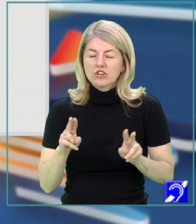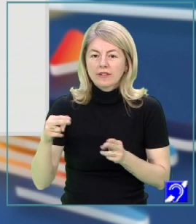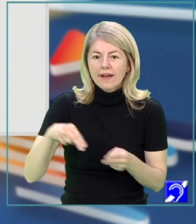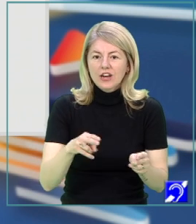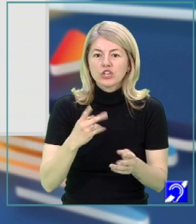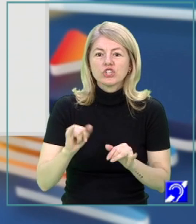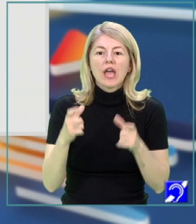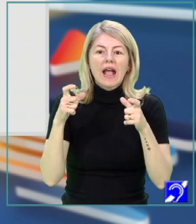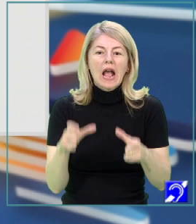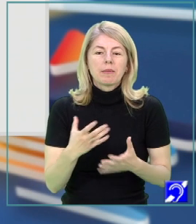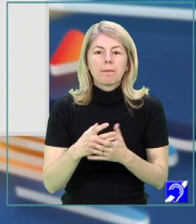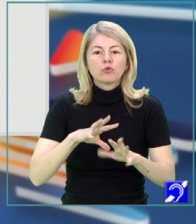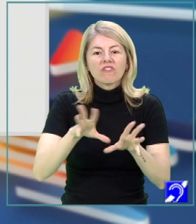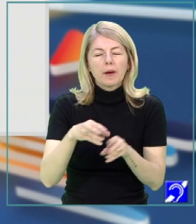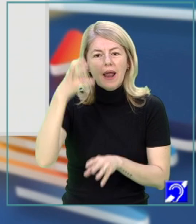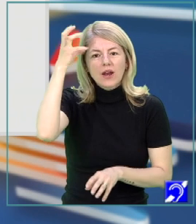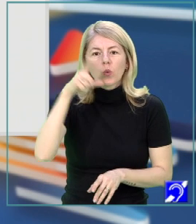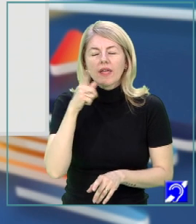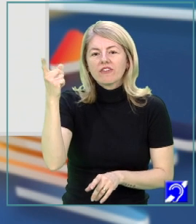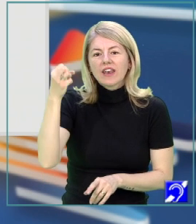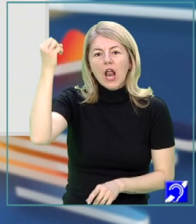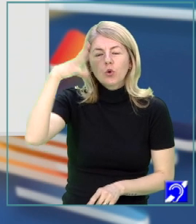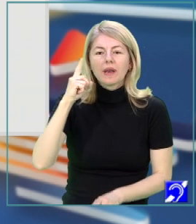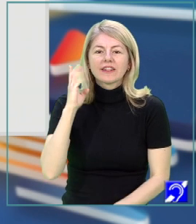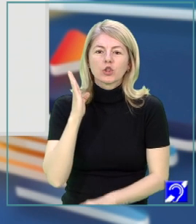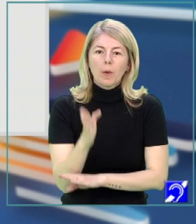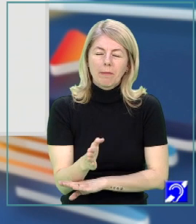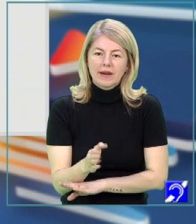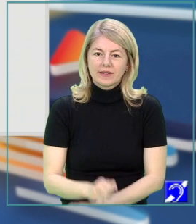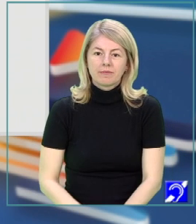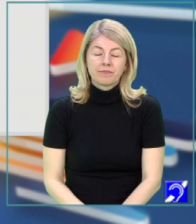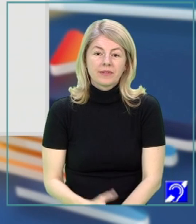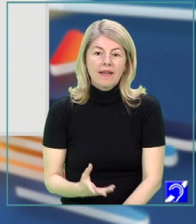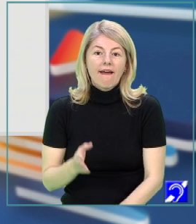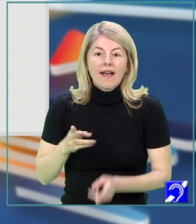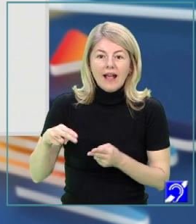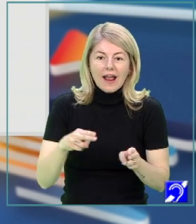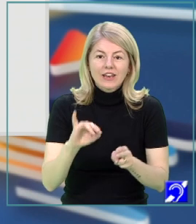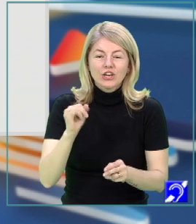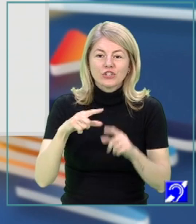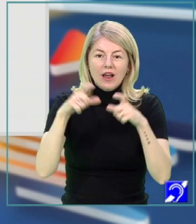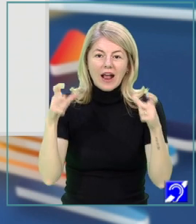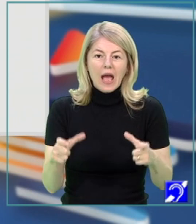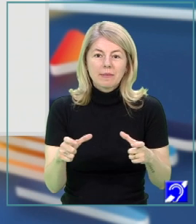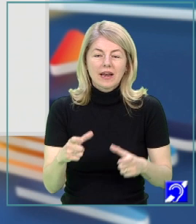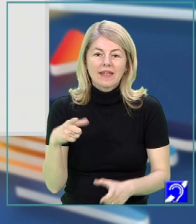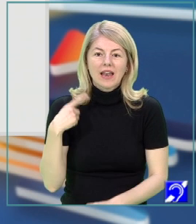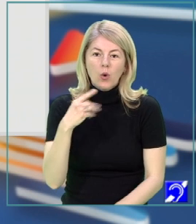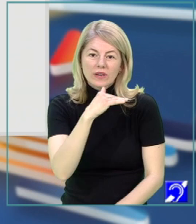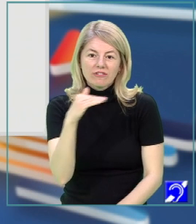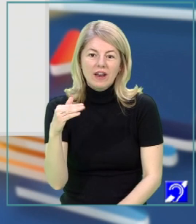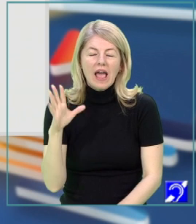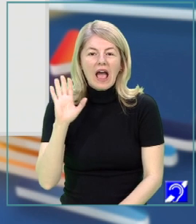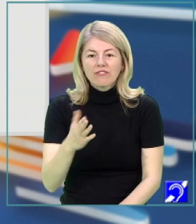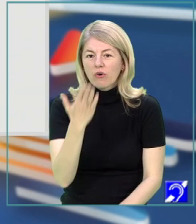camere pentru familia regală, în care intra lumina dintr-o singură parte, în așa fel încât galeriile și camerele de la un anumit nivel